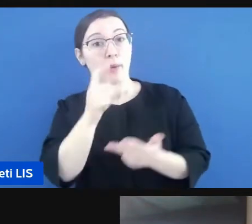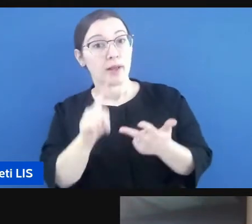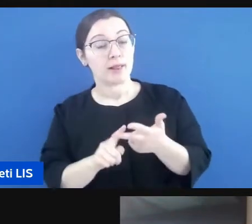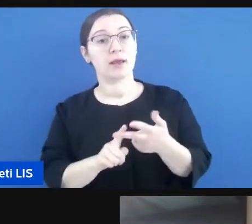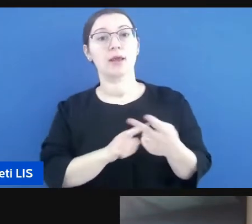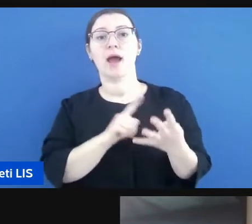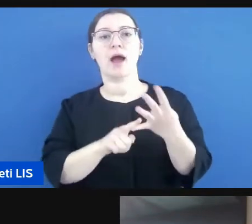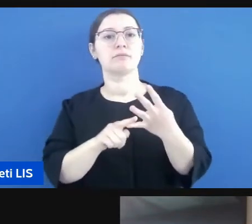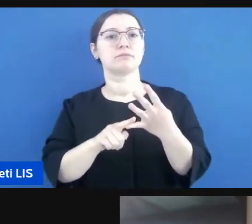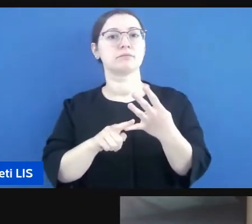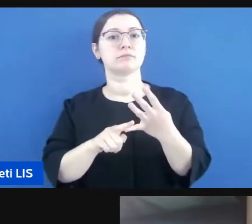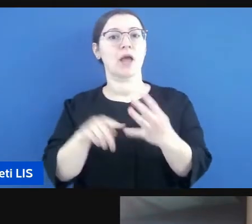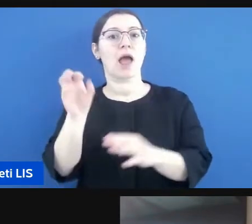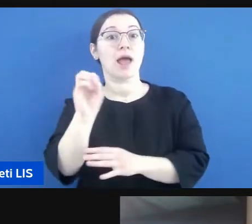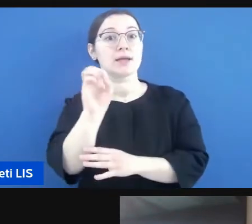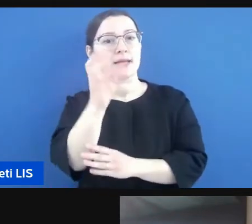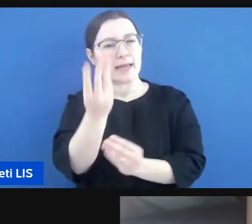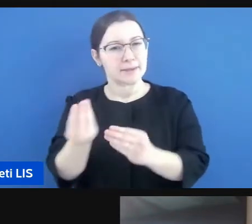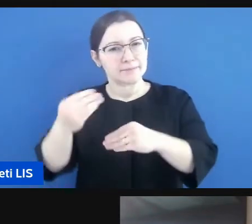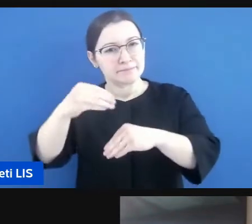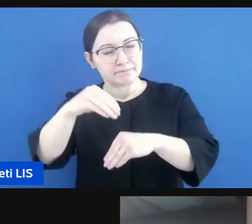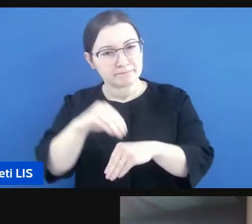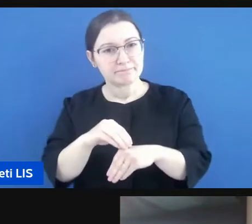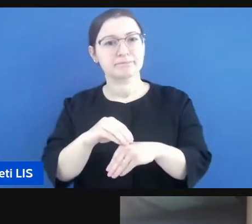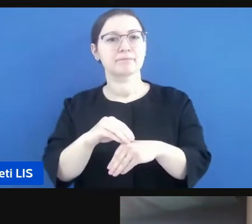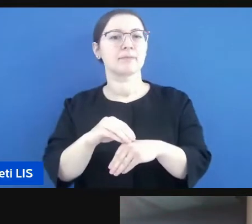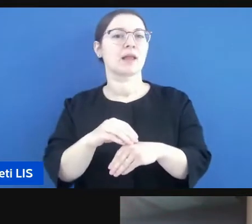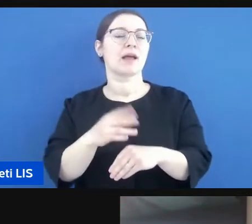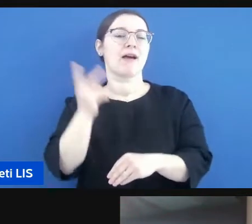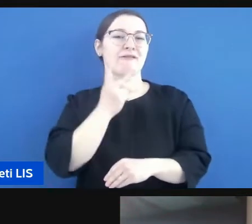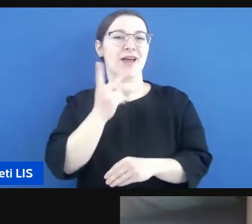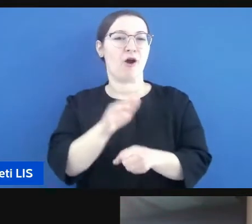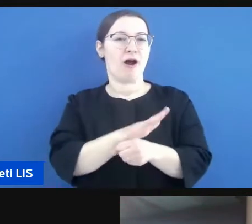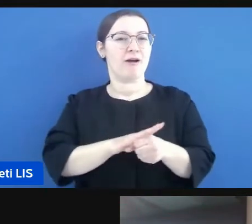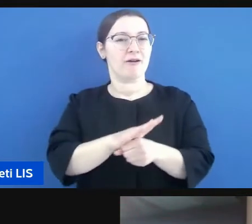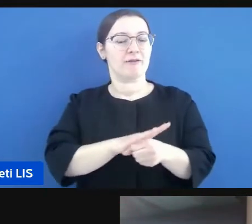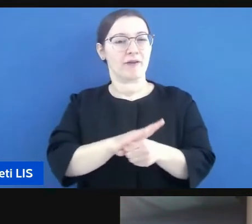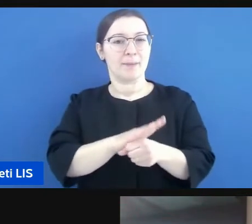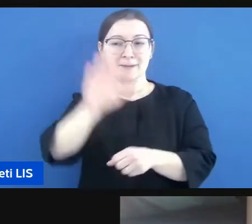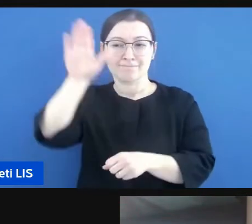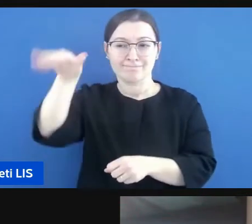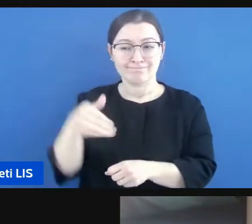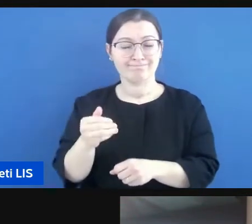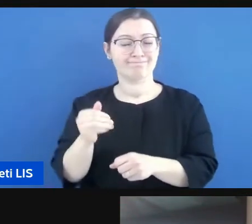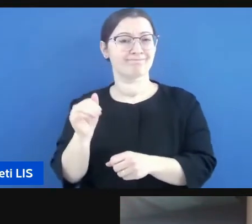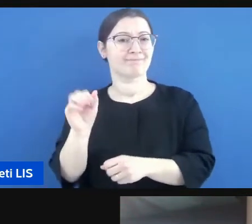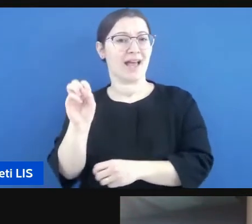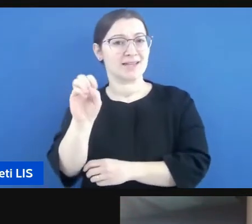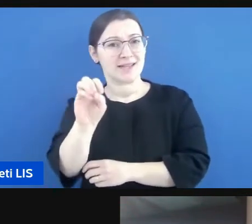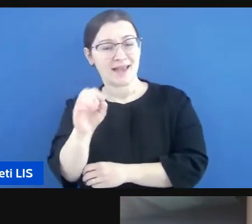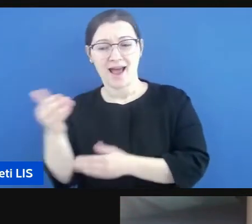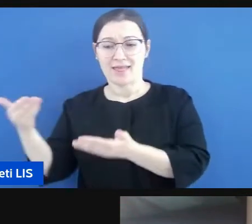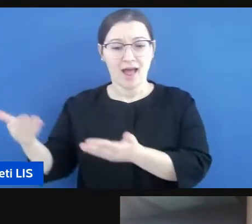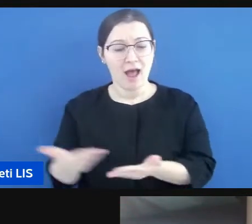insegnante aggiuntivo che spesso le famiglie hanno perché le difficoltà nel fare i compiti nel seguire